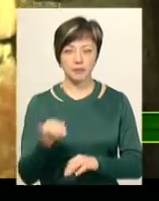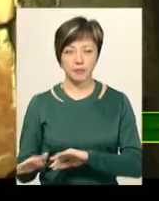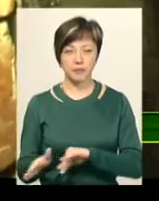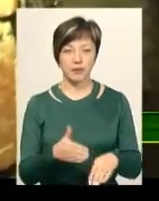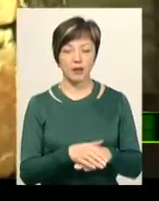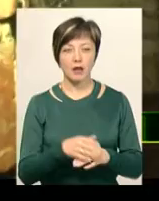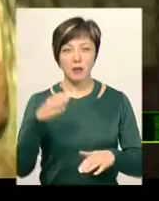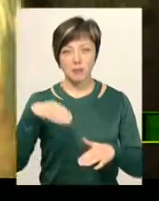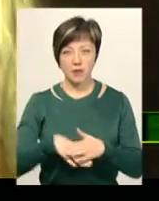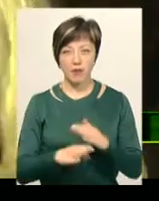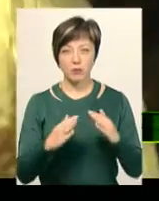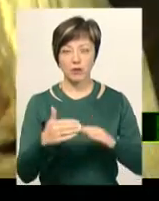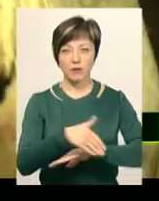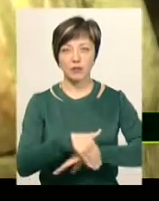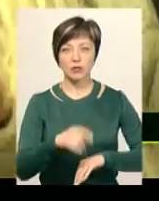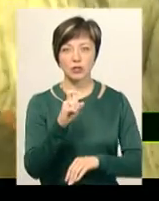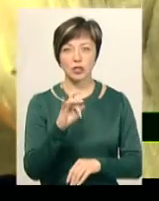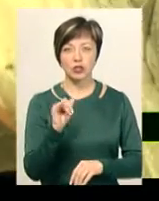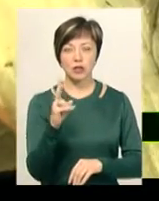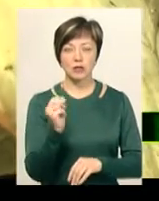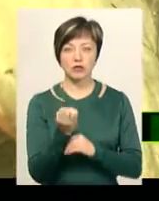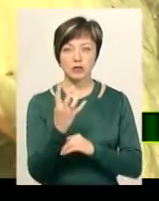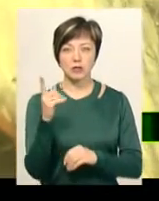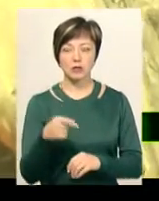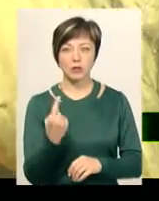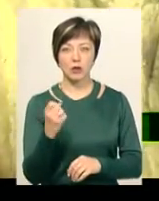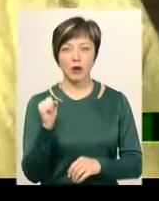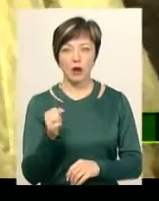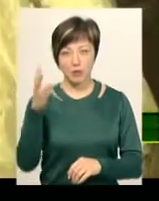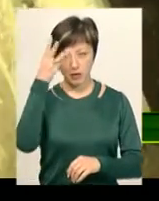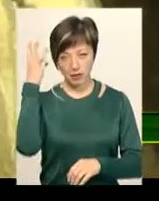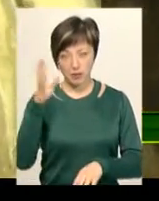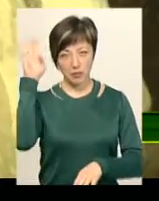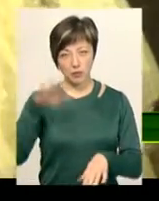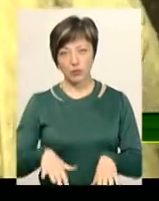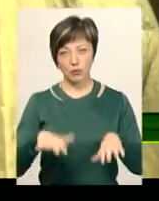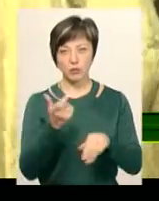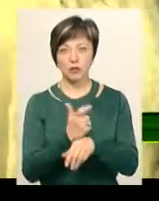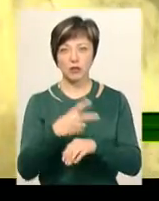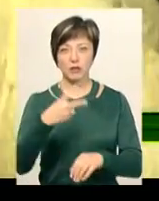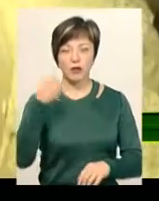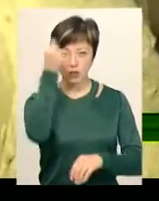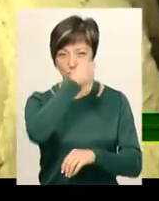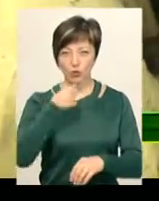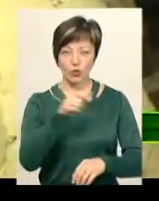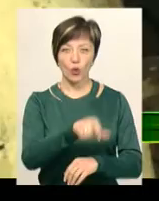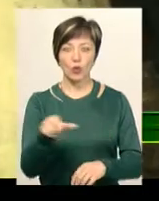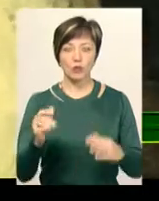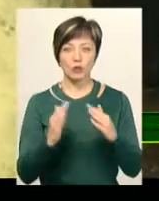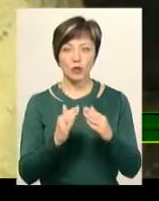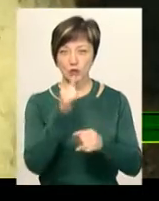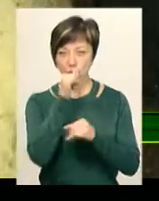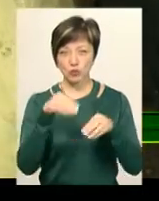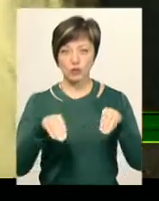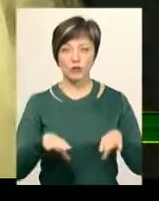Підвал будинку на Зарічанській, 14, дріб 1А обласного центру підтоплює більше 20 років. Мешканці будинку не